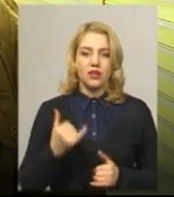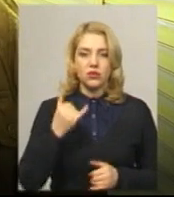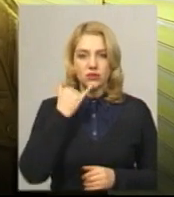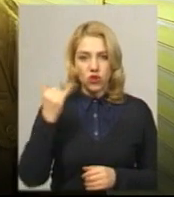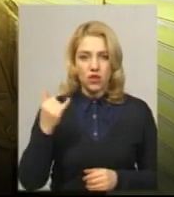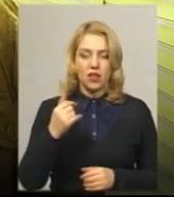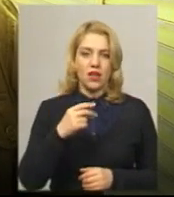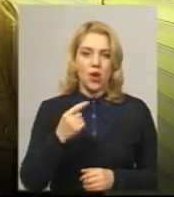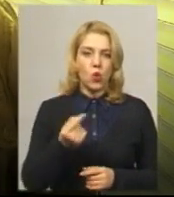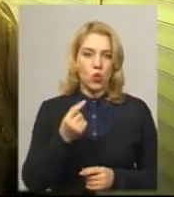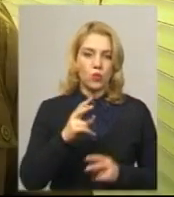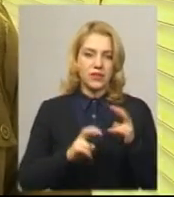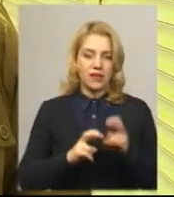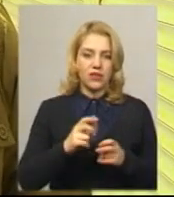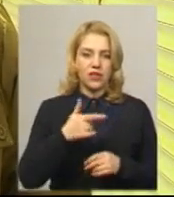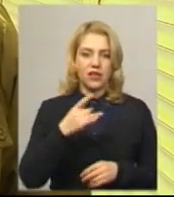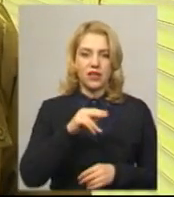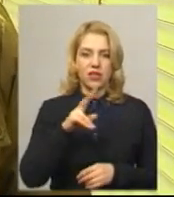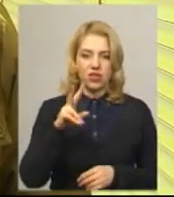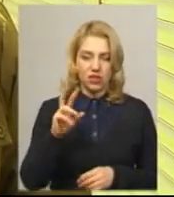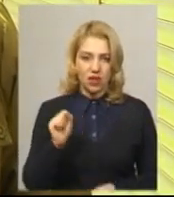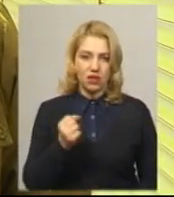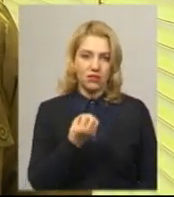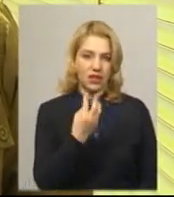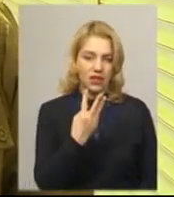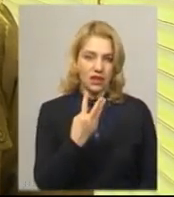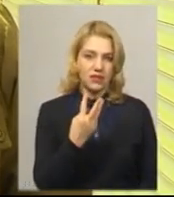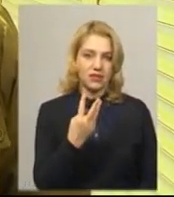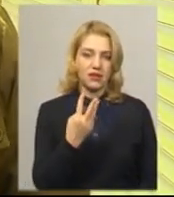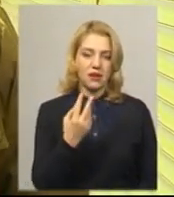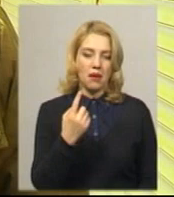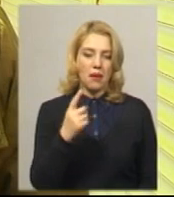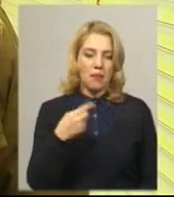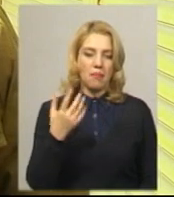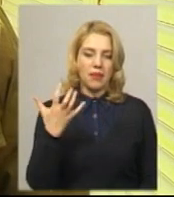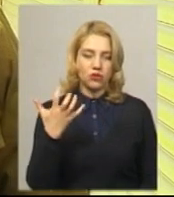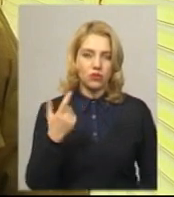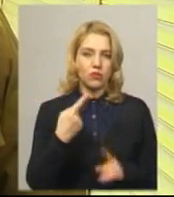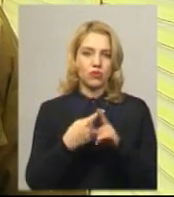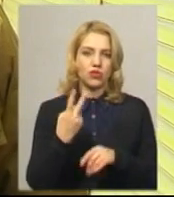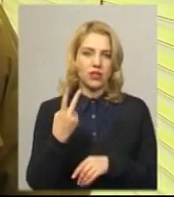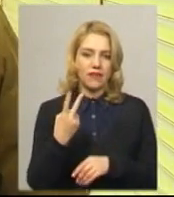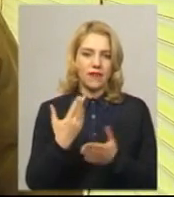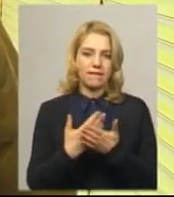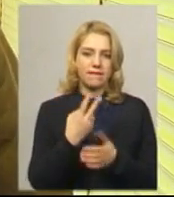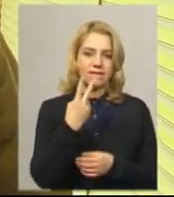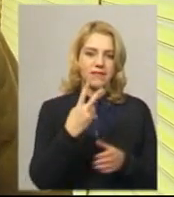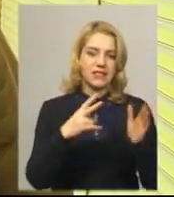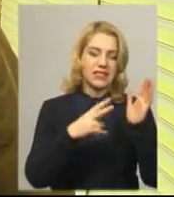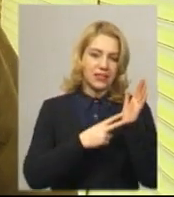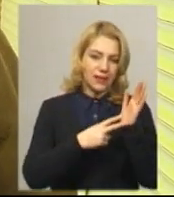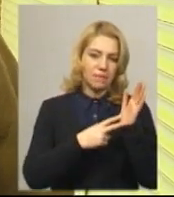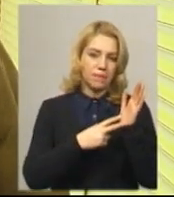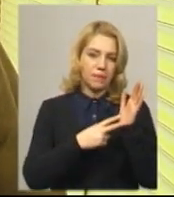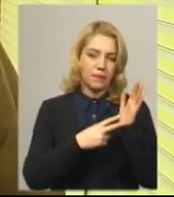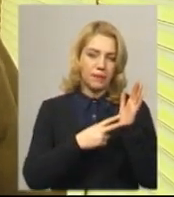сама гречка – 13 500. Якщо помножити на два, то буде крупа десь приблизно 27, то є 27,40